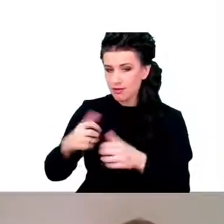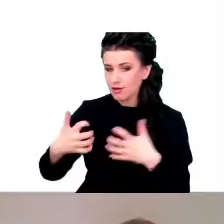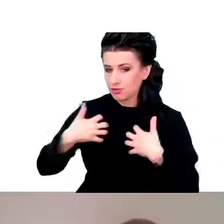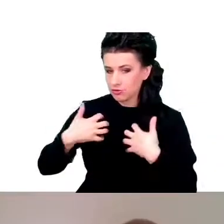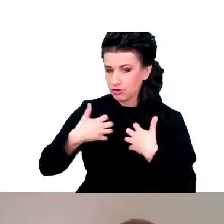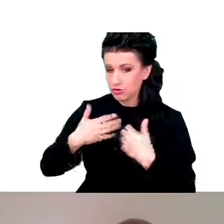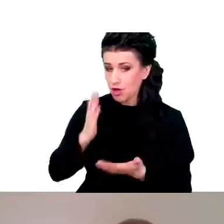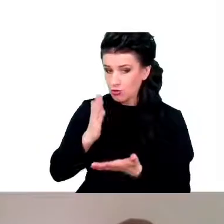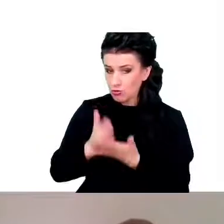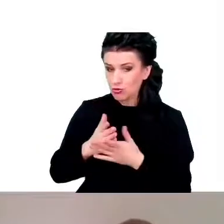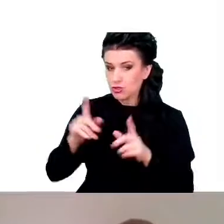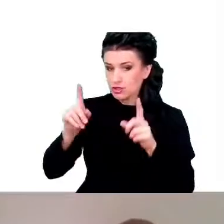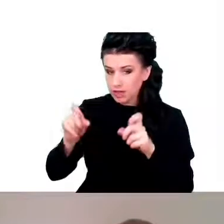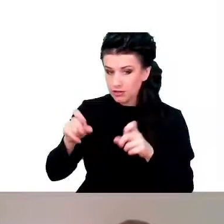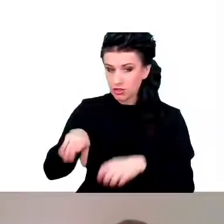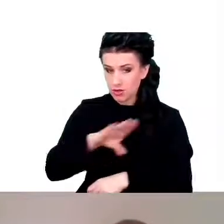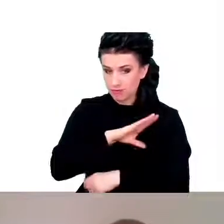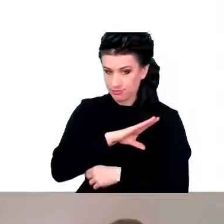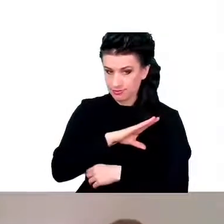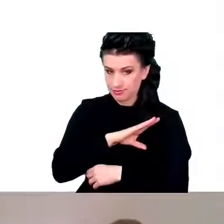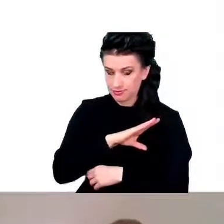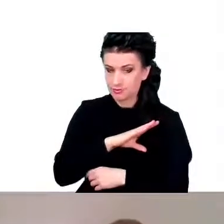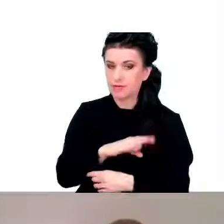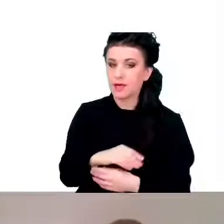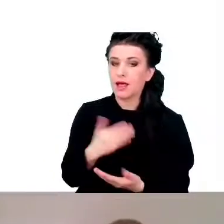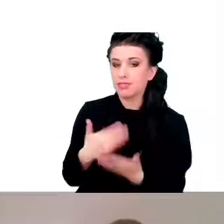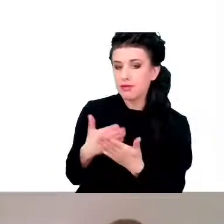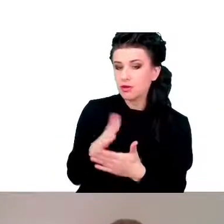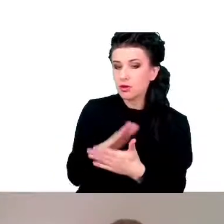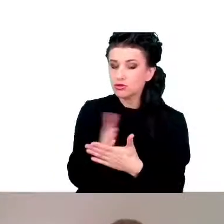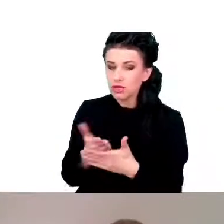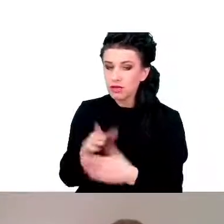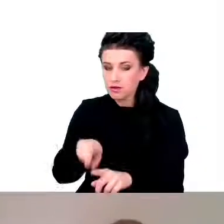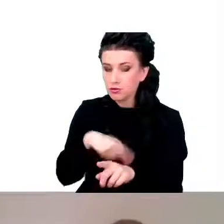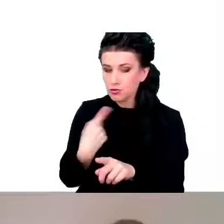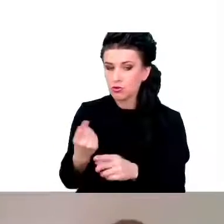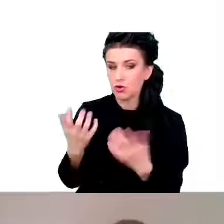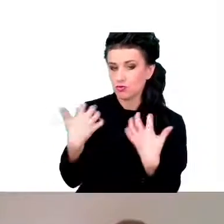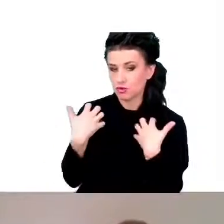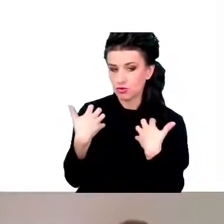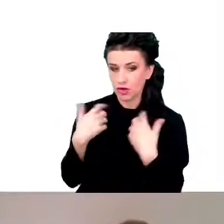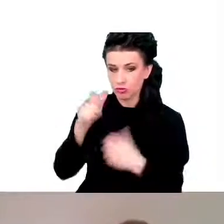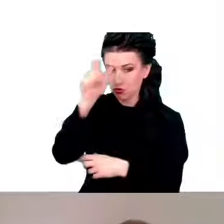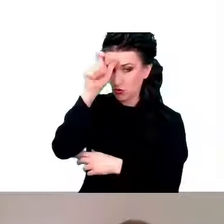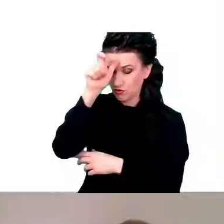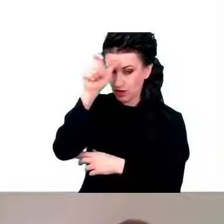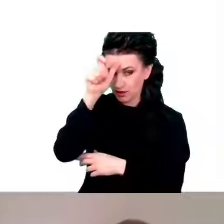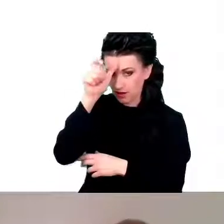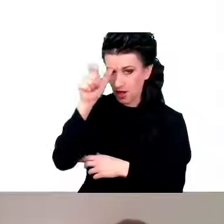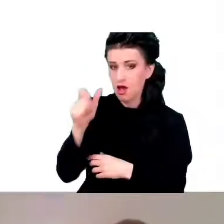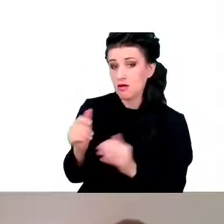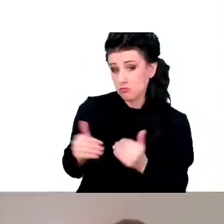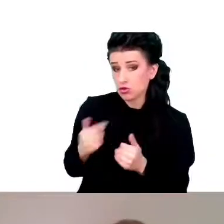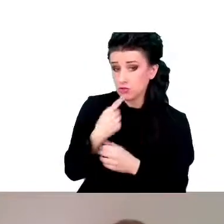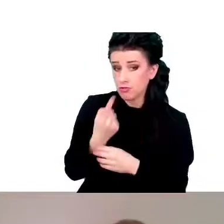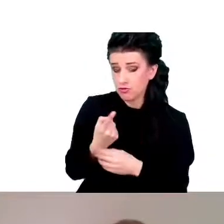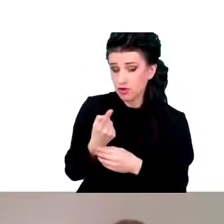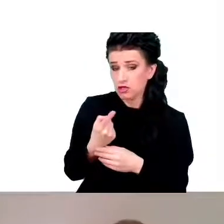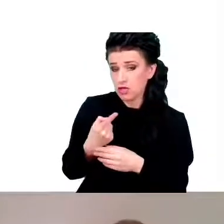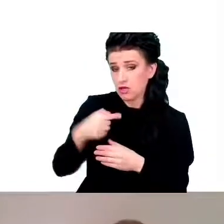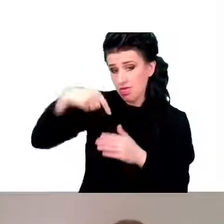średnia długość życia człowieka jest dużo niższa,